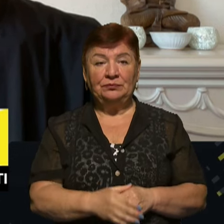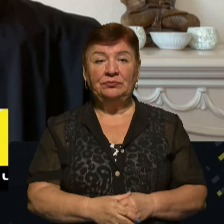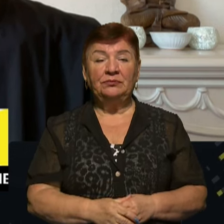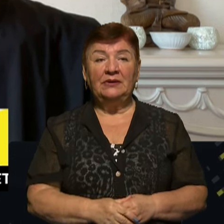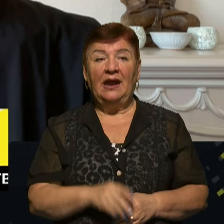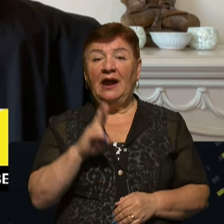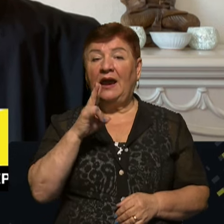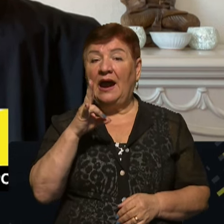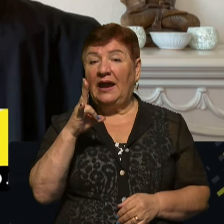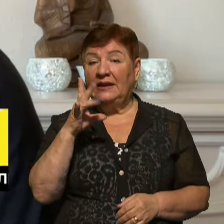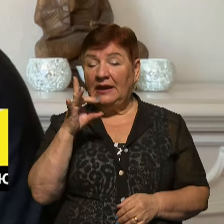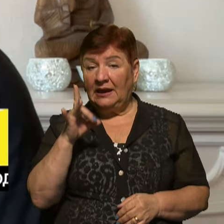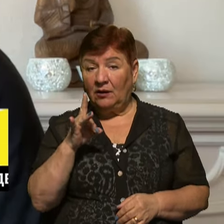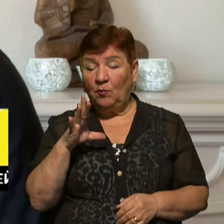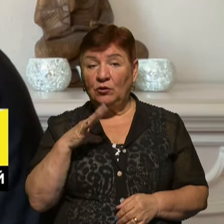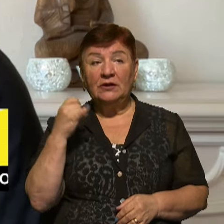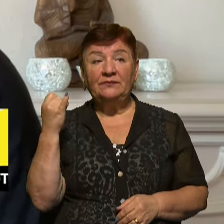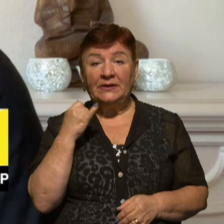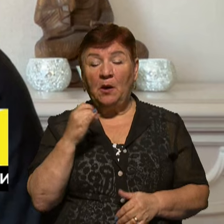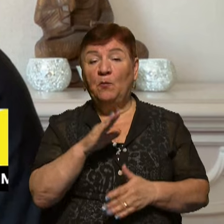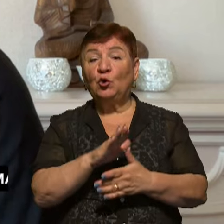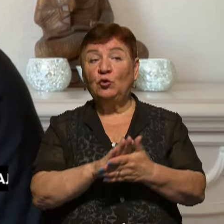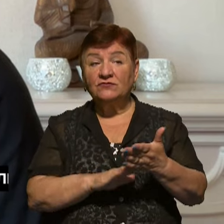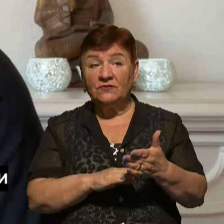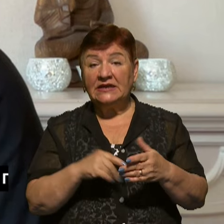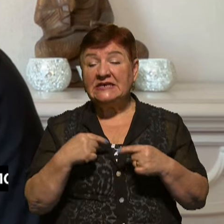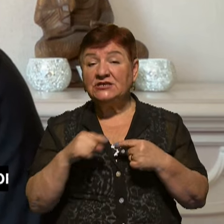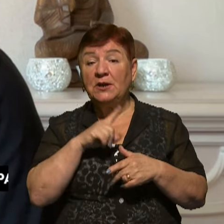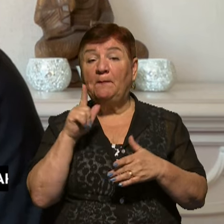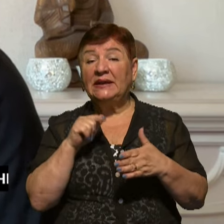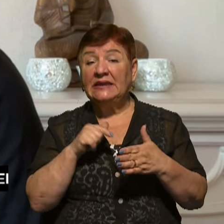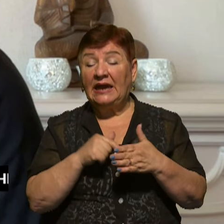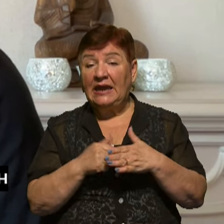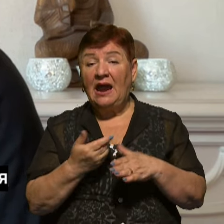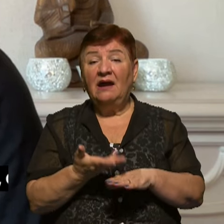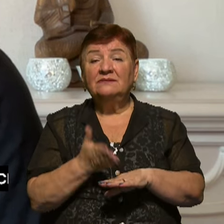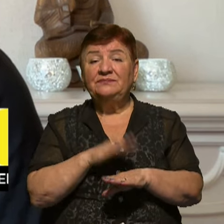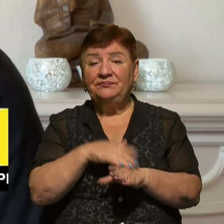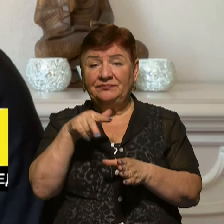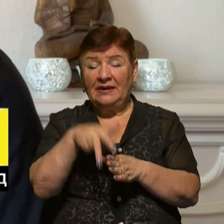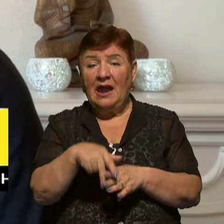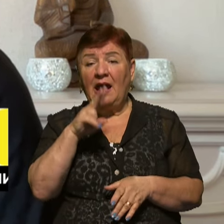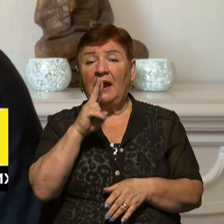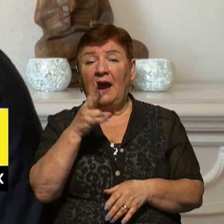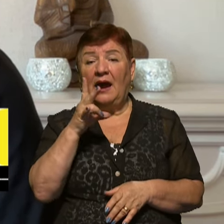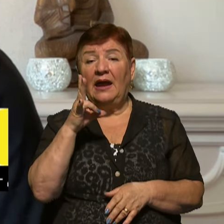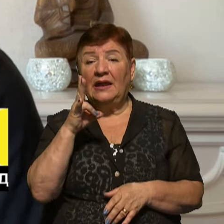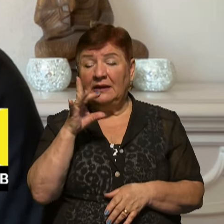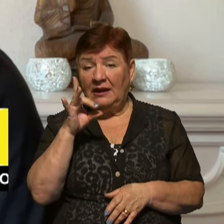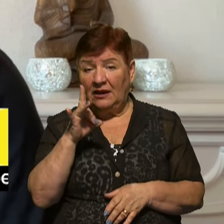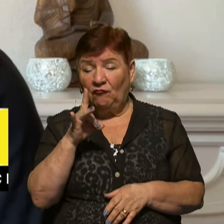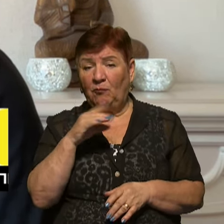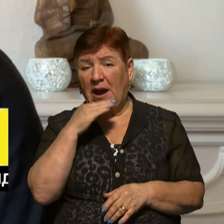КНР, звісно, була зацікавлена в тому, щоб війна продовжувалася. Інше питання, що війна стає обтяжу для КНР в багатьох аспектах.